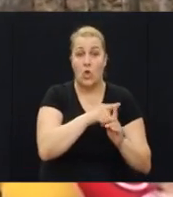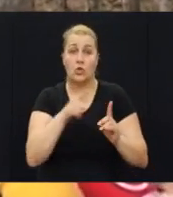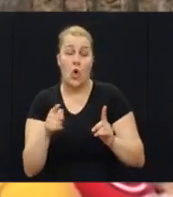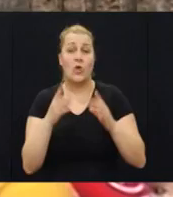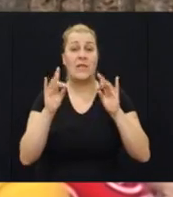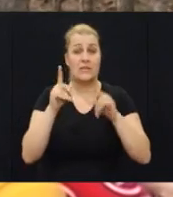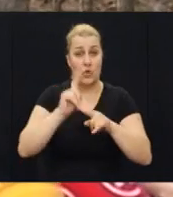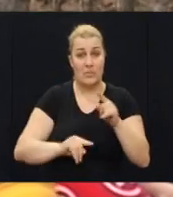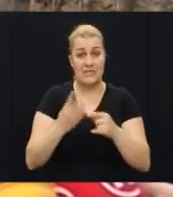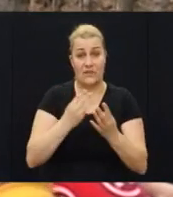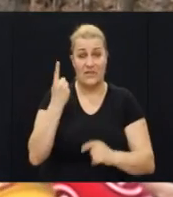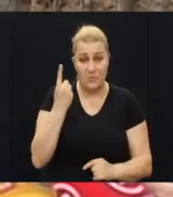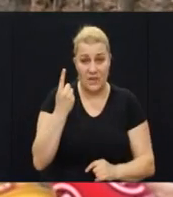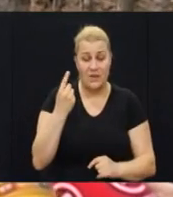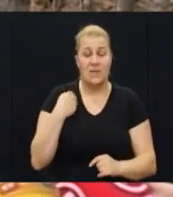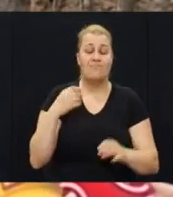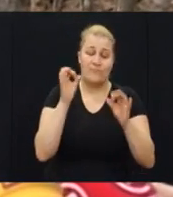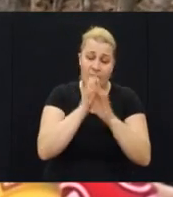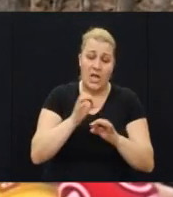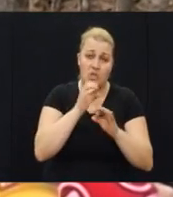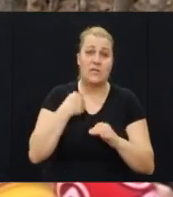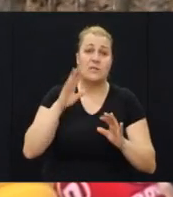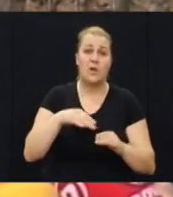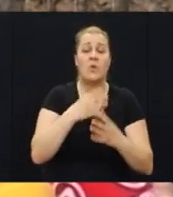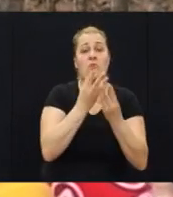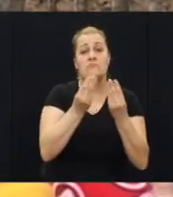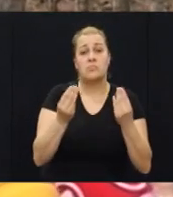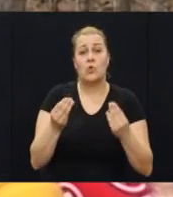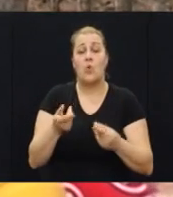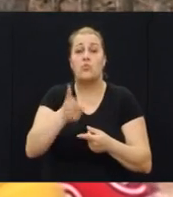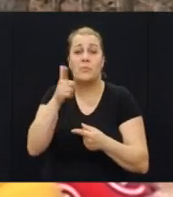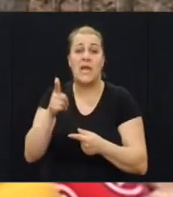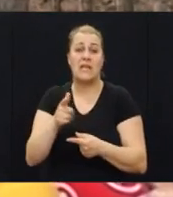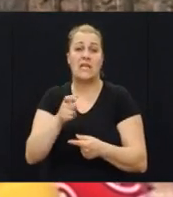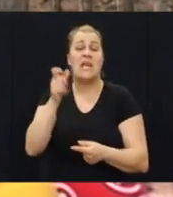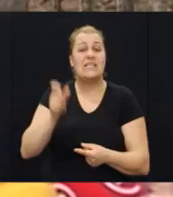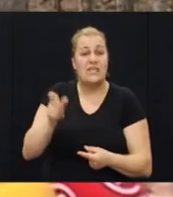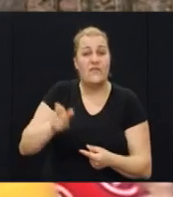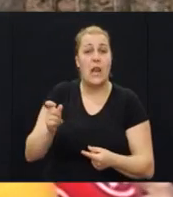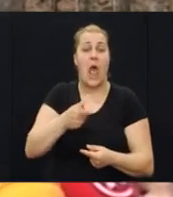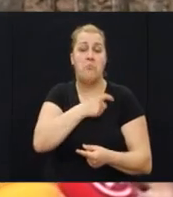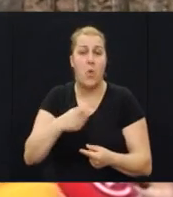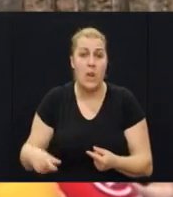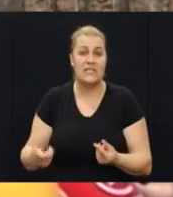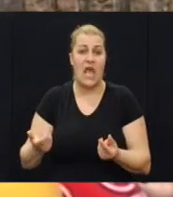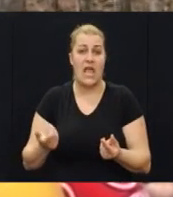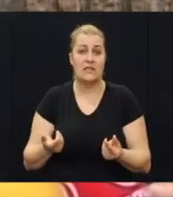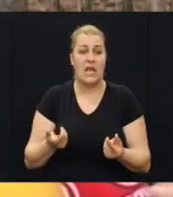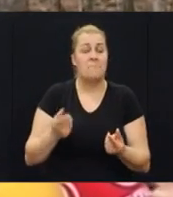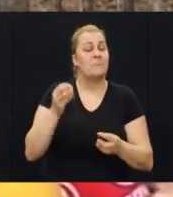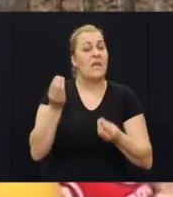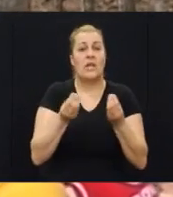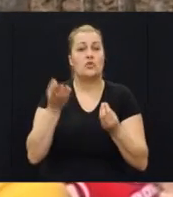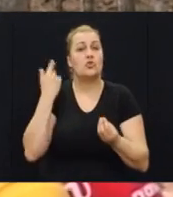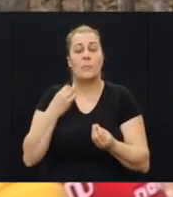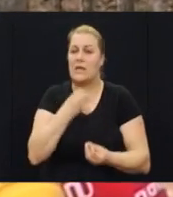mjeseca 1991. godine mi smo nažalost imali desetine ubijenih civila, policajaca, nešto što je išlo